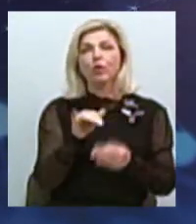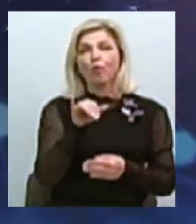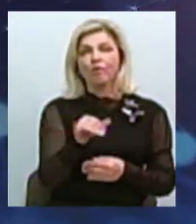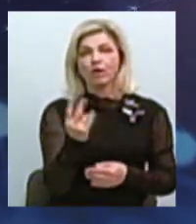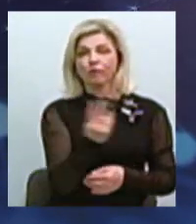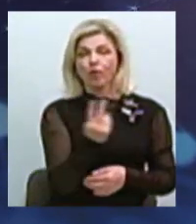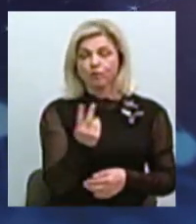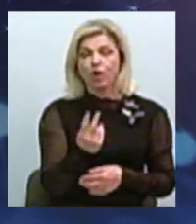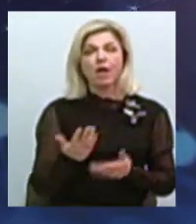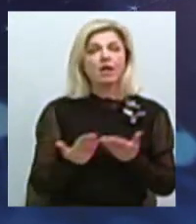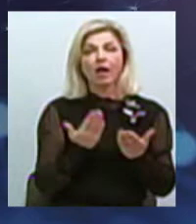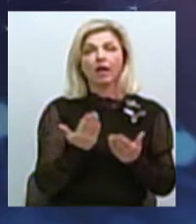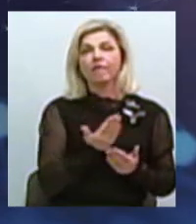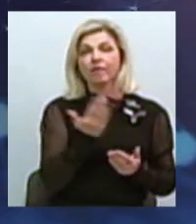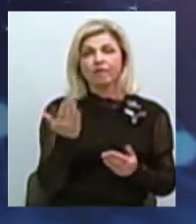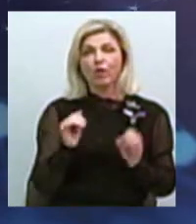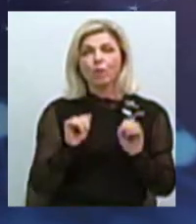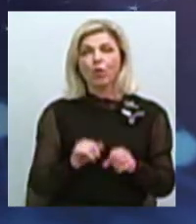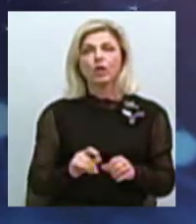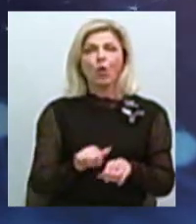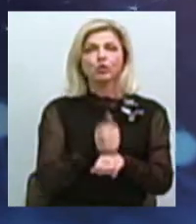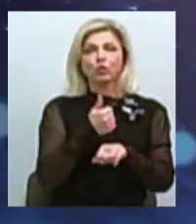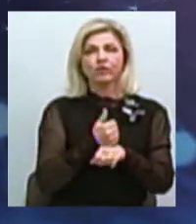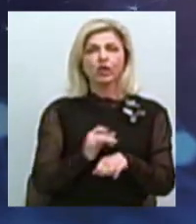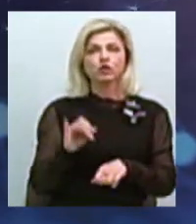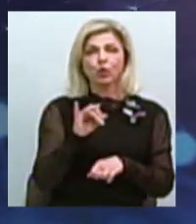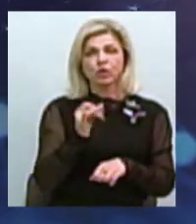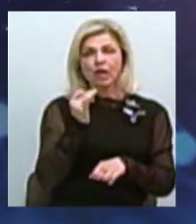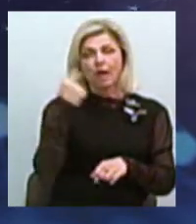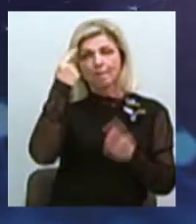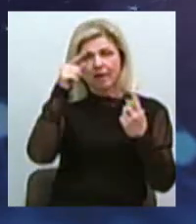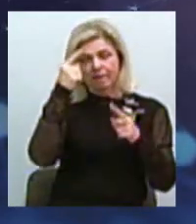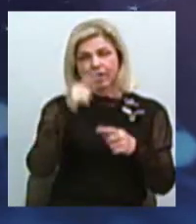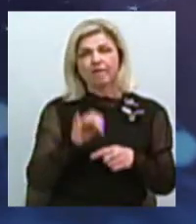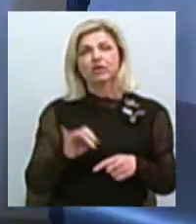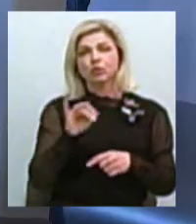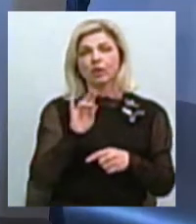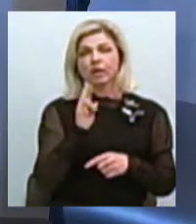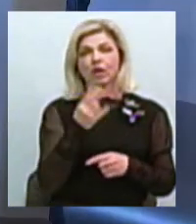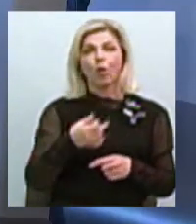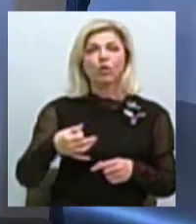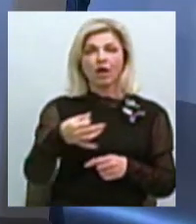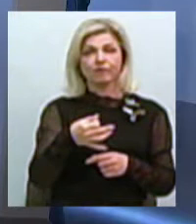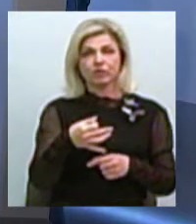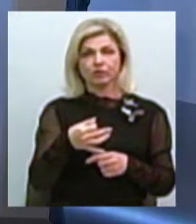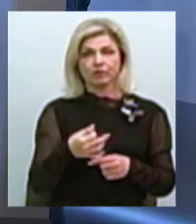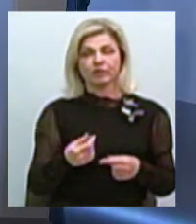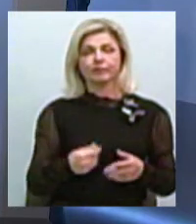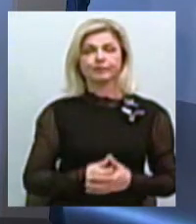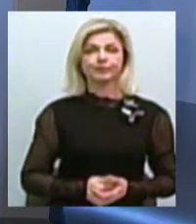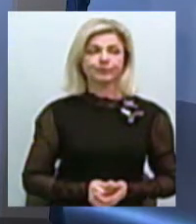Які ви могли б основні історичні міфи стосовно історії Миколаївщини окреслити?